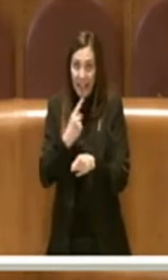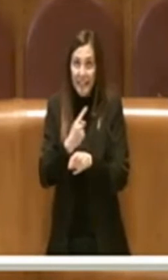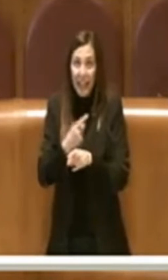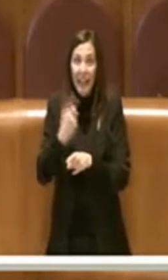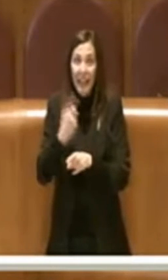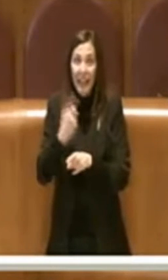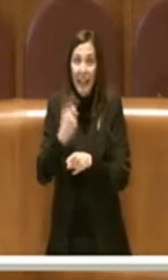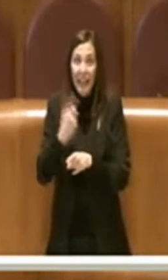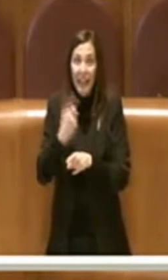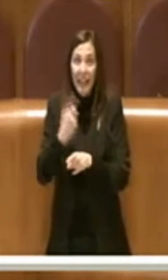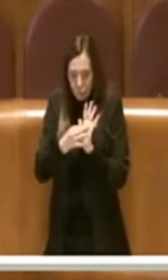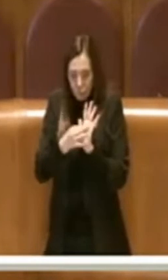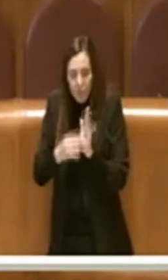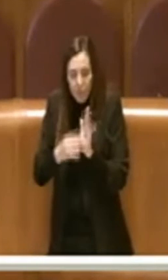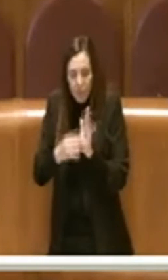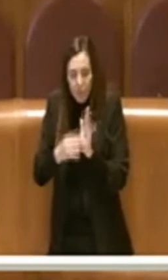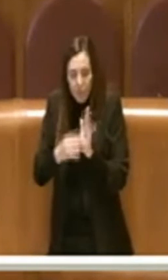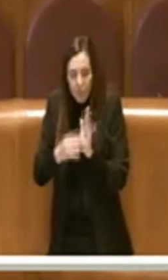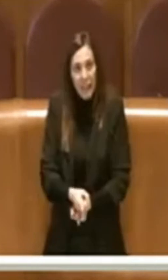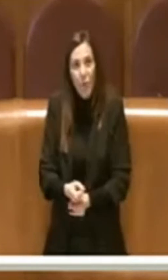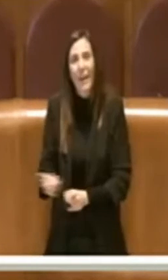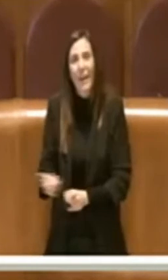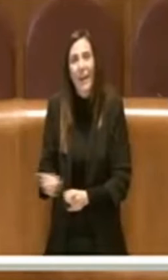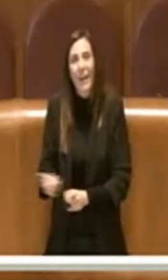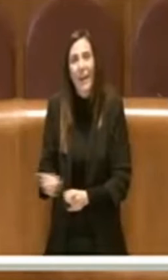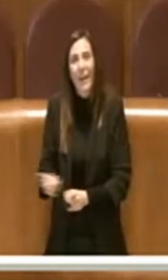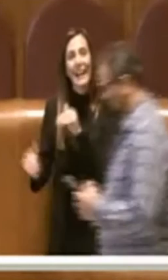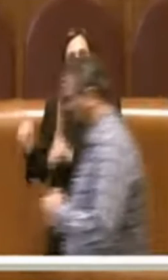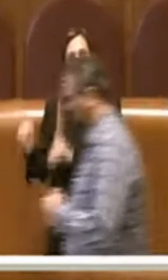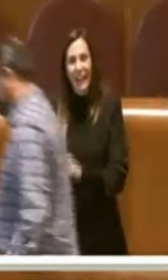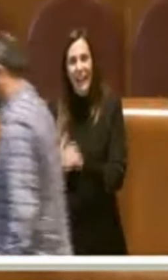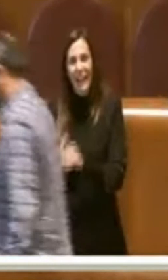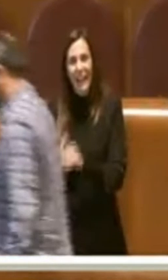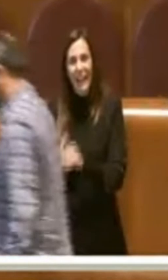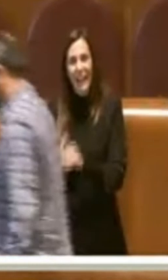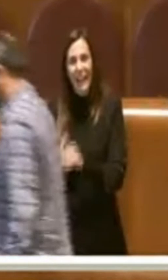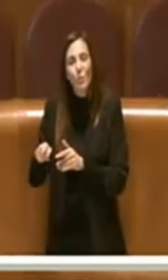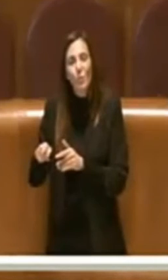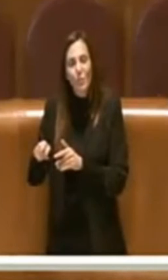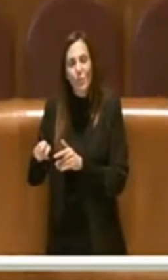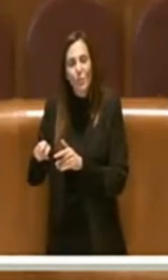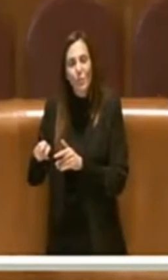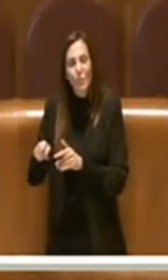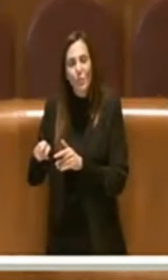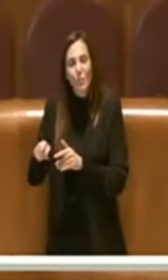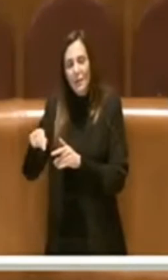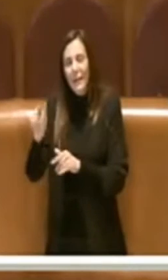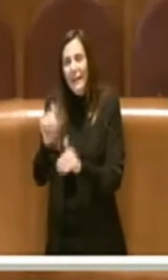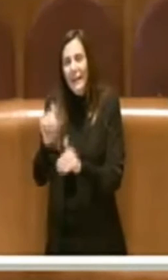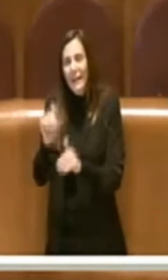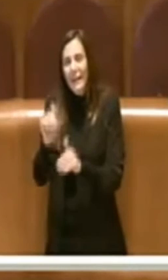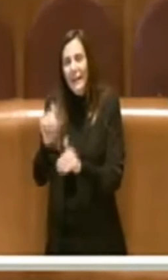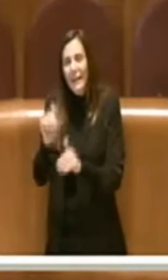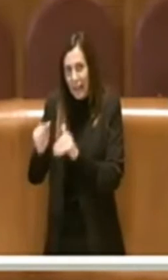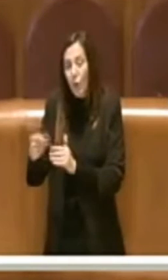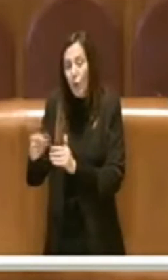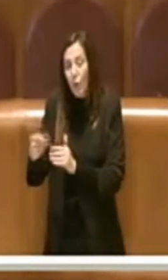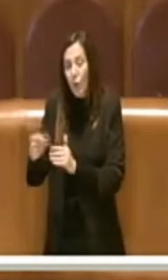disposizioni puntuali da abrogare il referendum propositivo invece può necessitare di un numero non